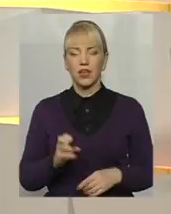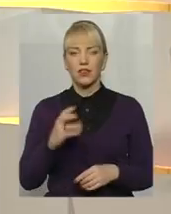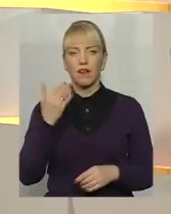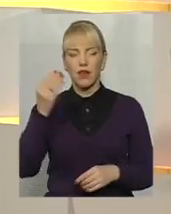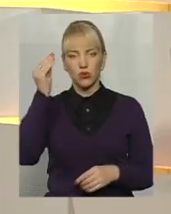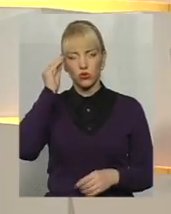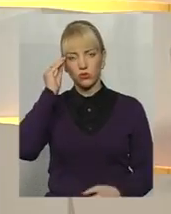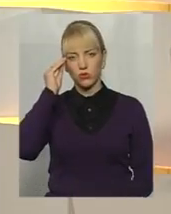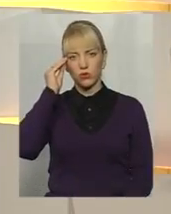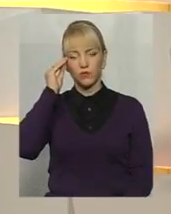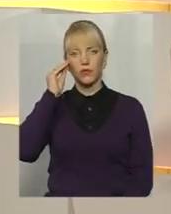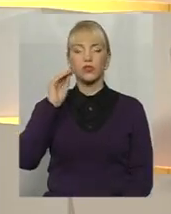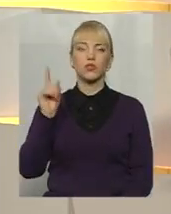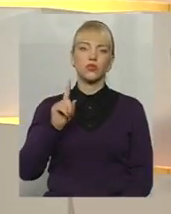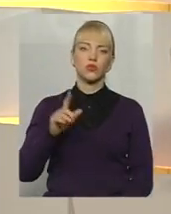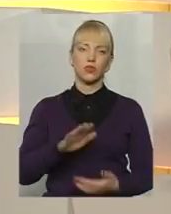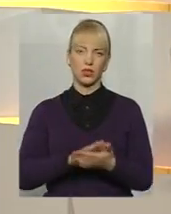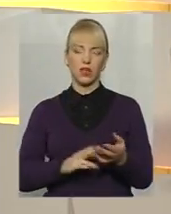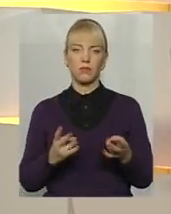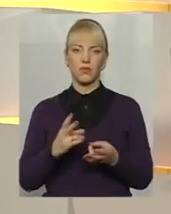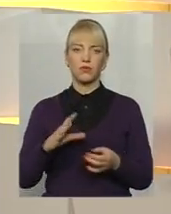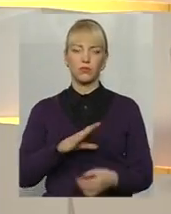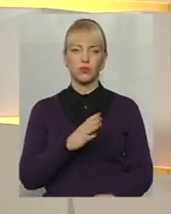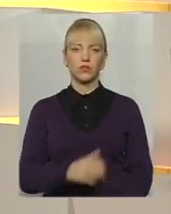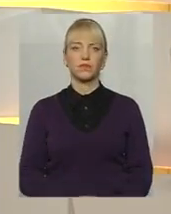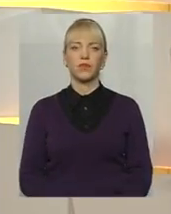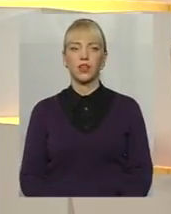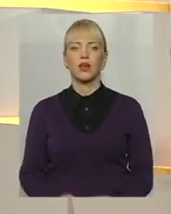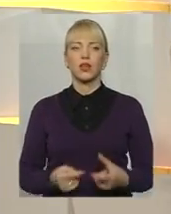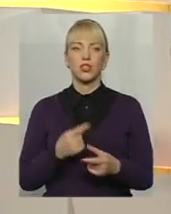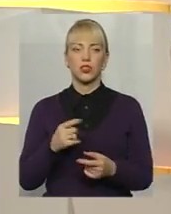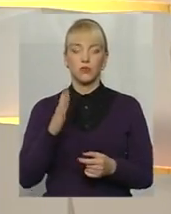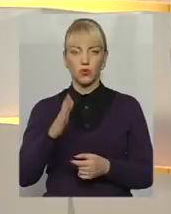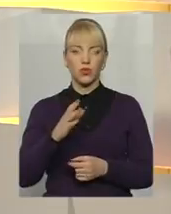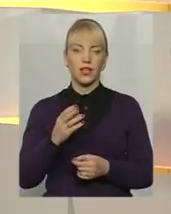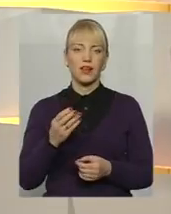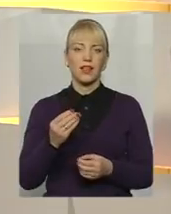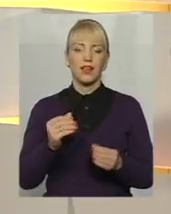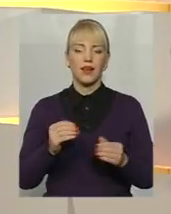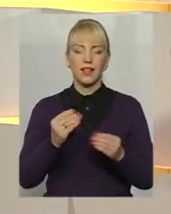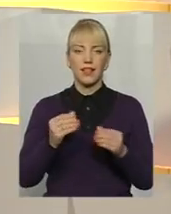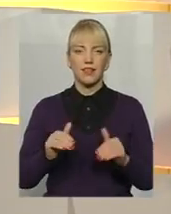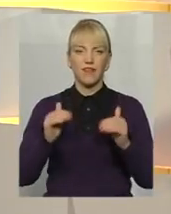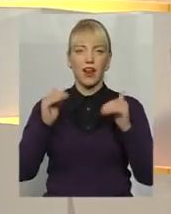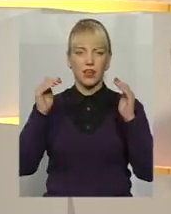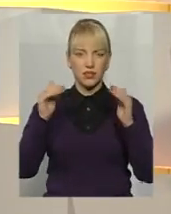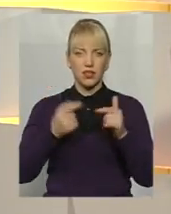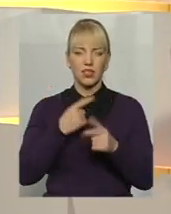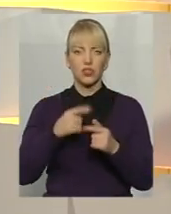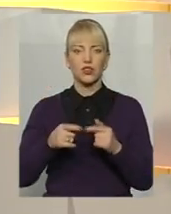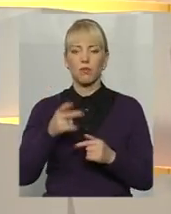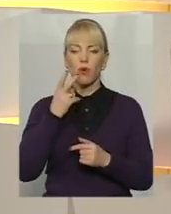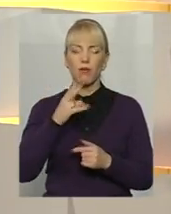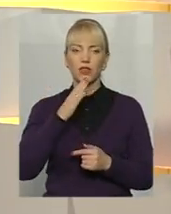вашу думку, що далі має відбутися? Чи відбудеться інфляція? Чи побачать наші